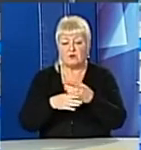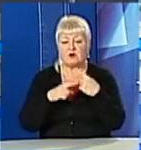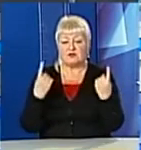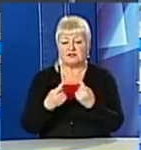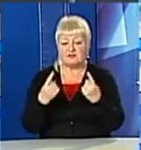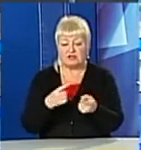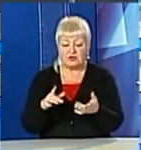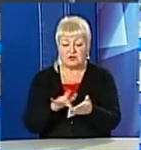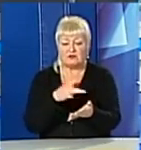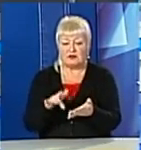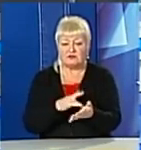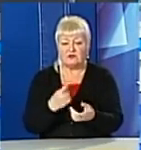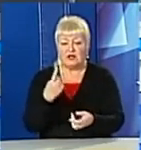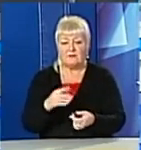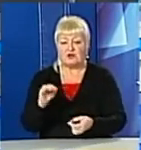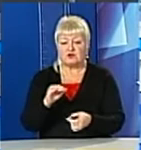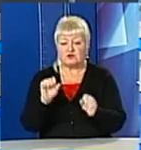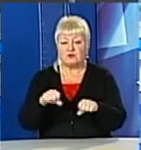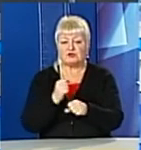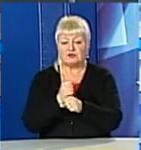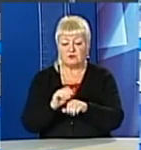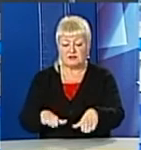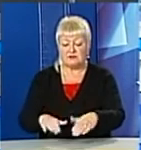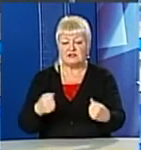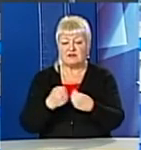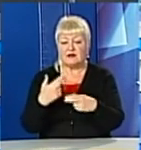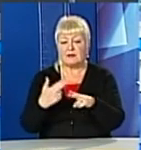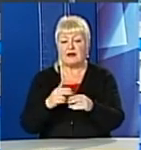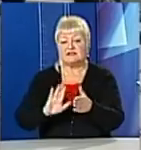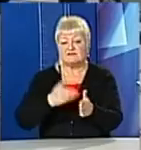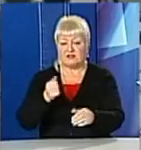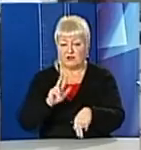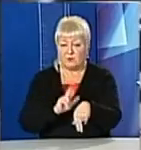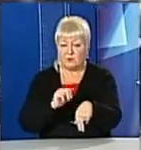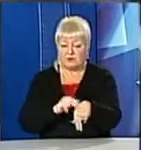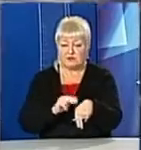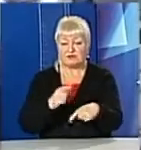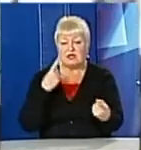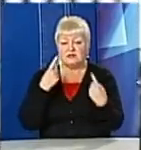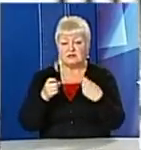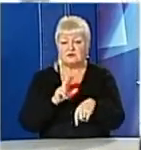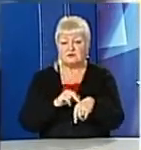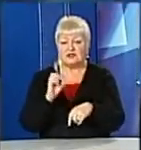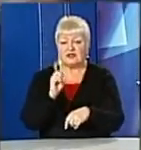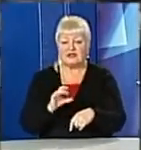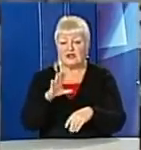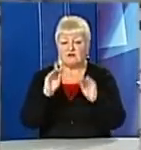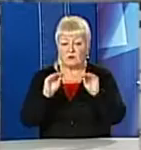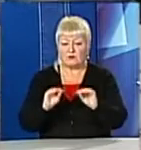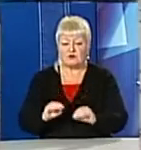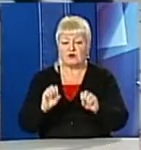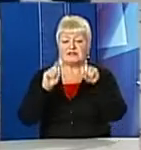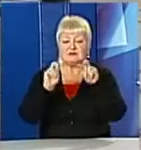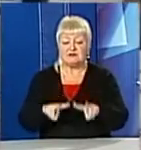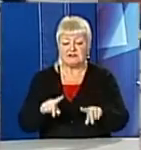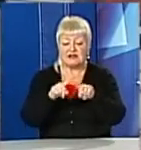З 1 жовтня в Україні можна зробити це на місці аварії та без виклику поліції. За інформацією патрульних, європротокол – це спеціальний бланк